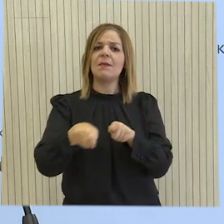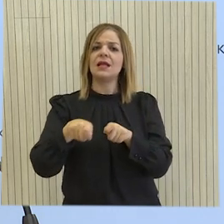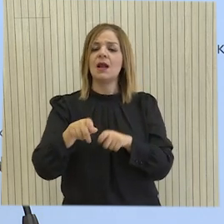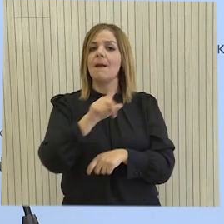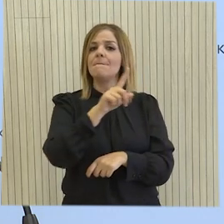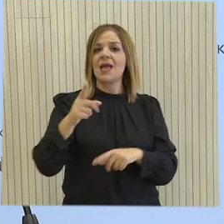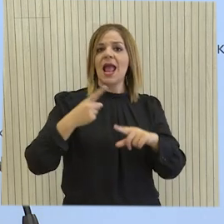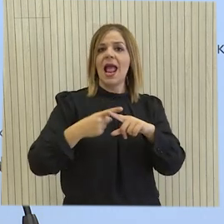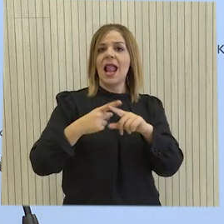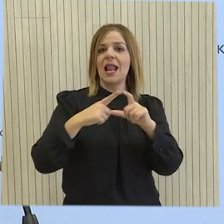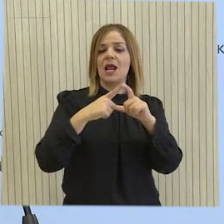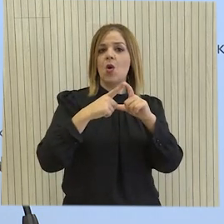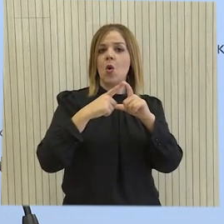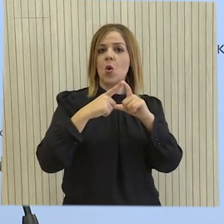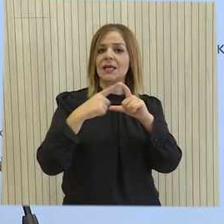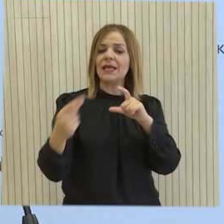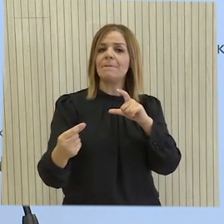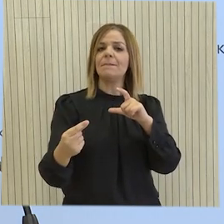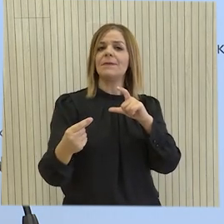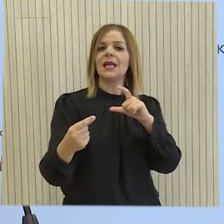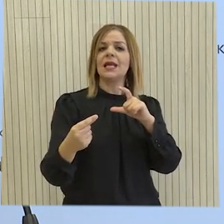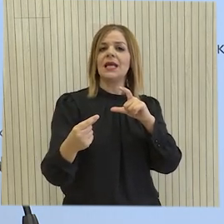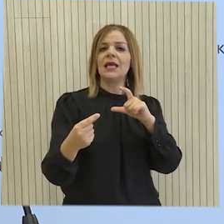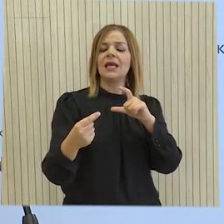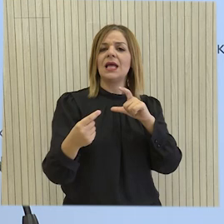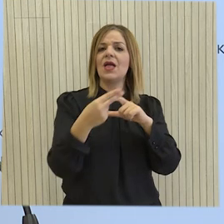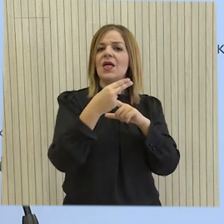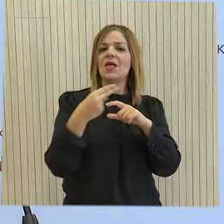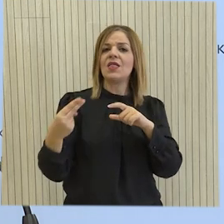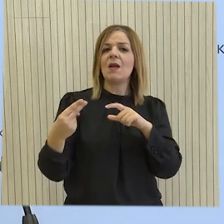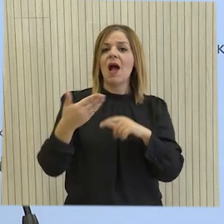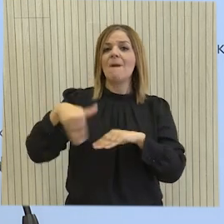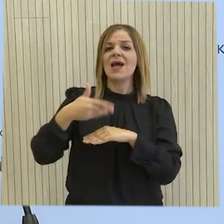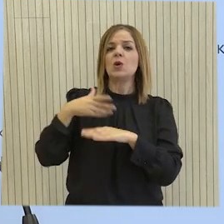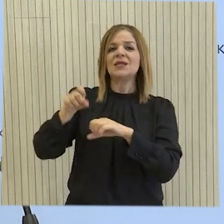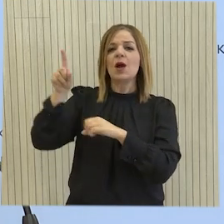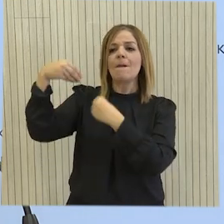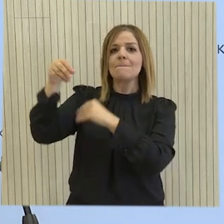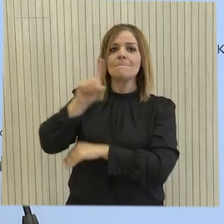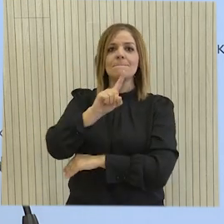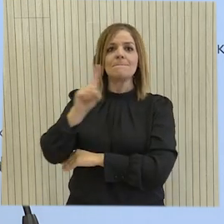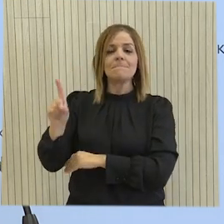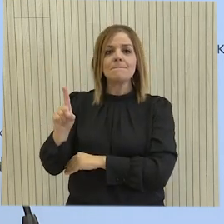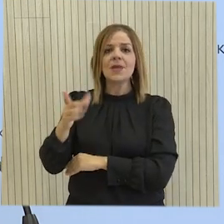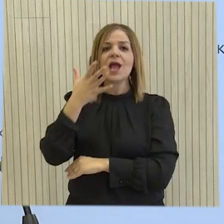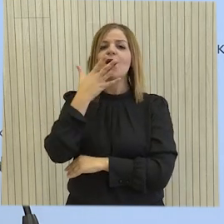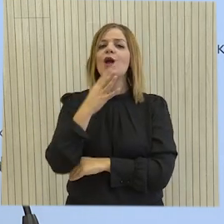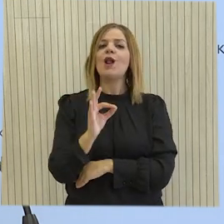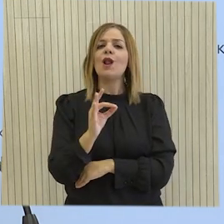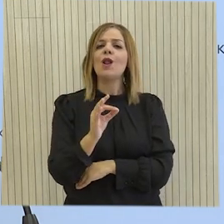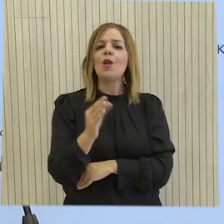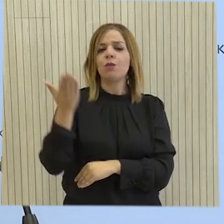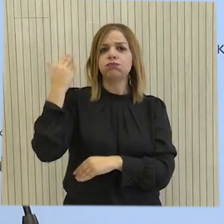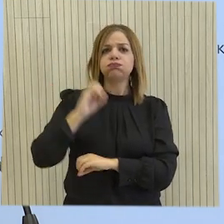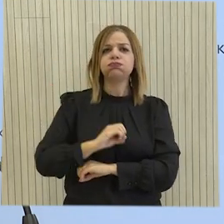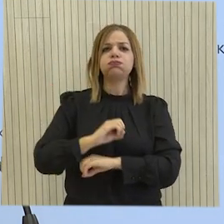αποτρέπονται και οι Ελλήνο-Κύπροι να προχωρούν στην πώληση των περιουσσιών τους ή στα κατεχόμενα, λαμβάνοντας υπόψη και τα όσα είχαν